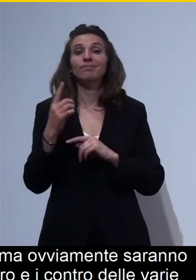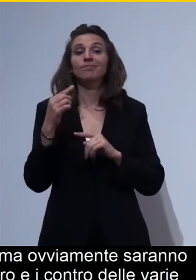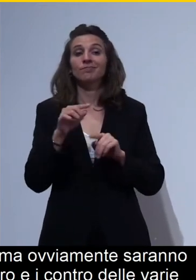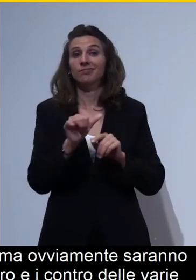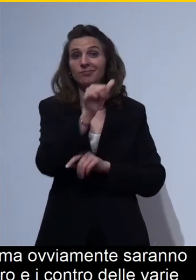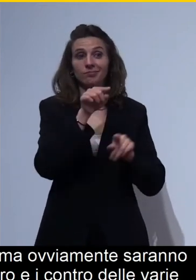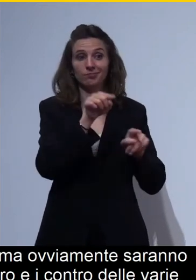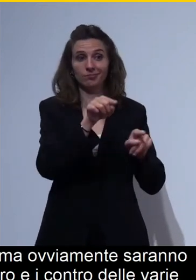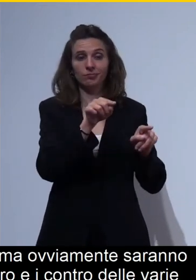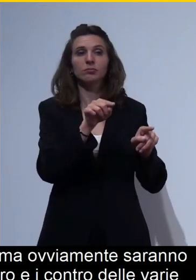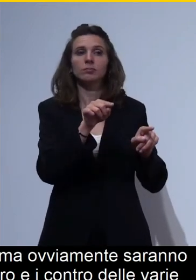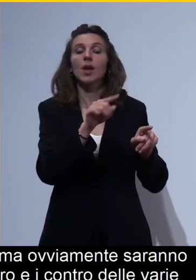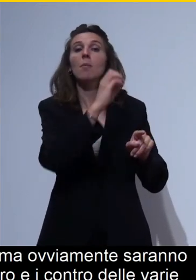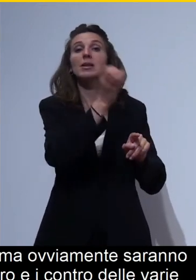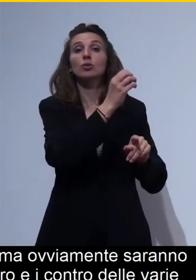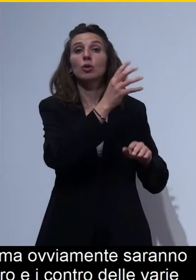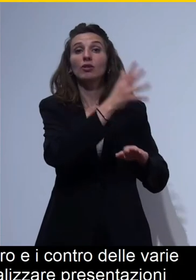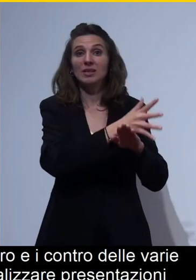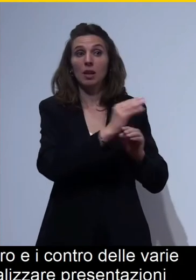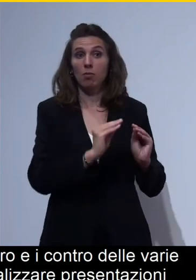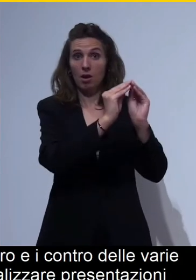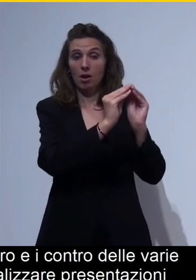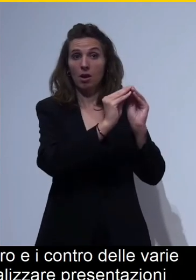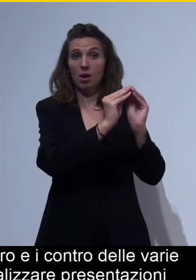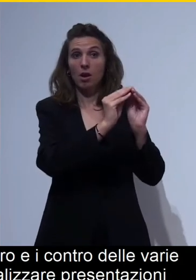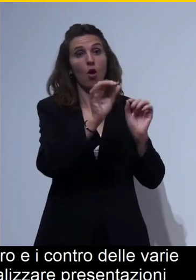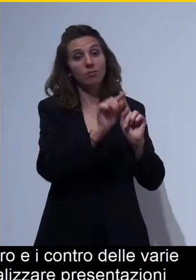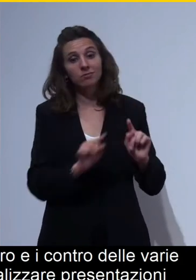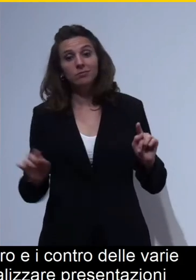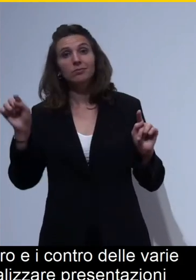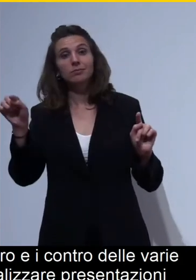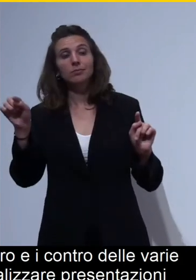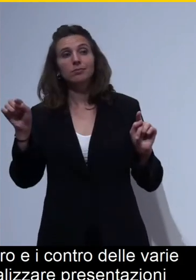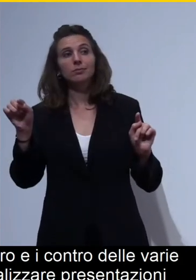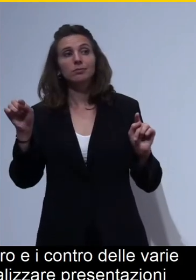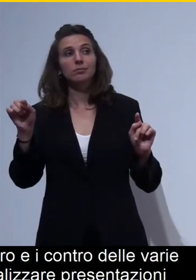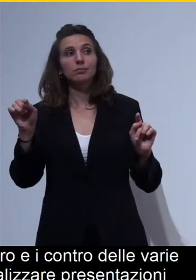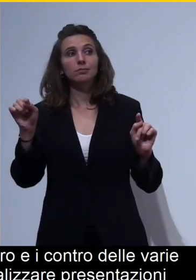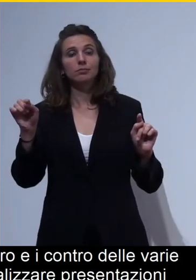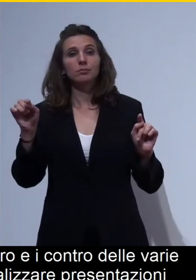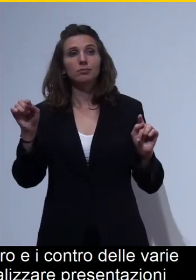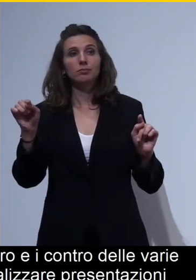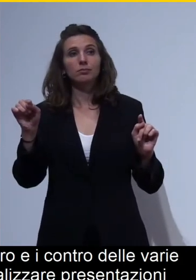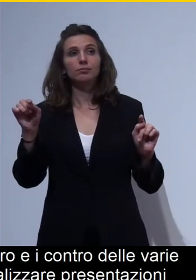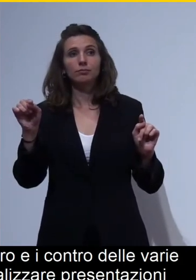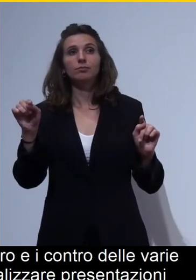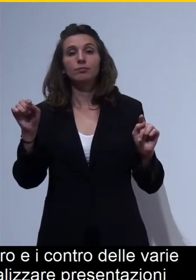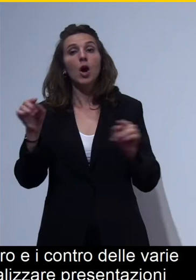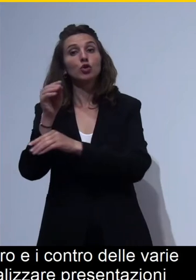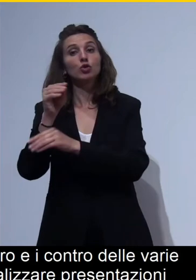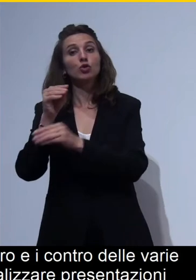accessibili oppure realizzare in autonomia, quindi in strumenti